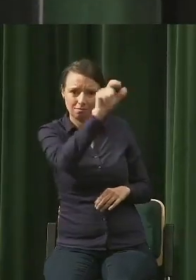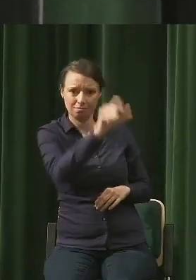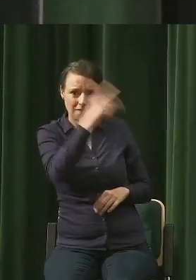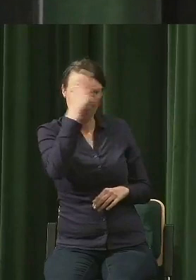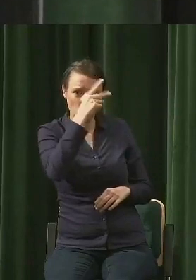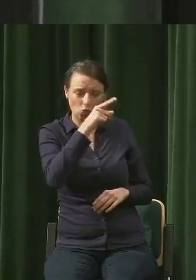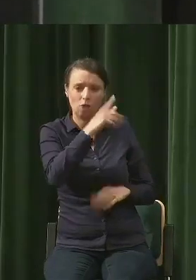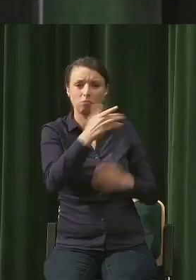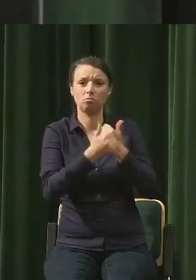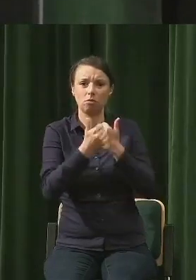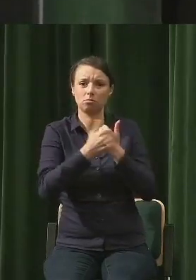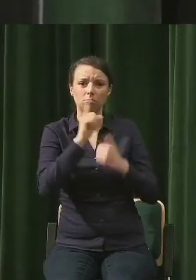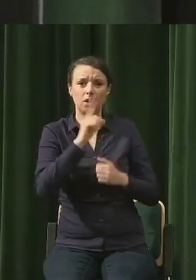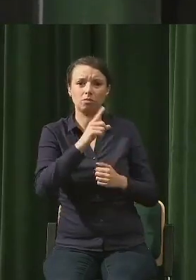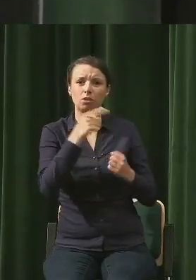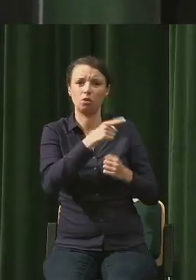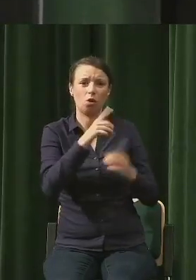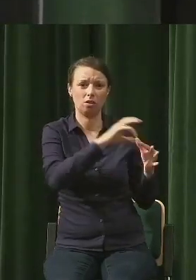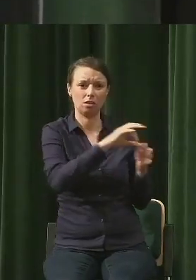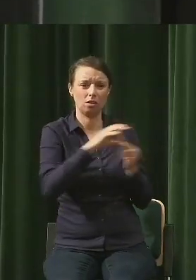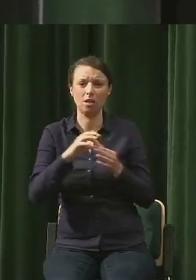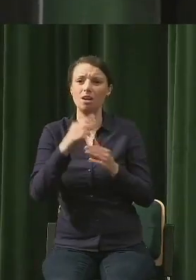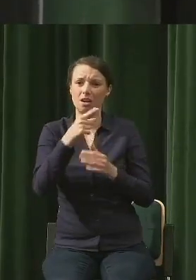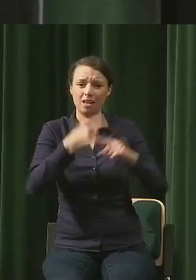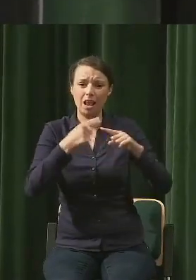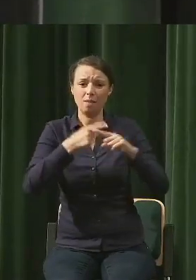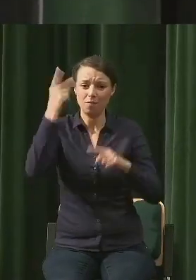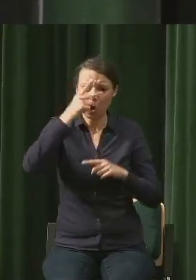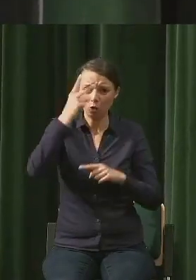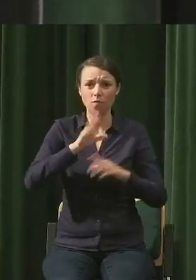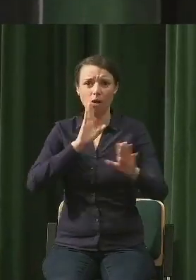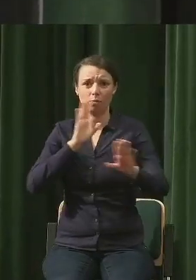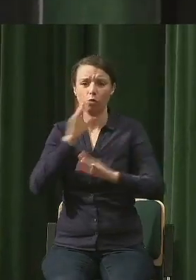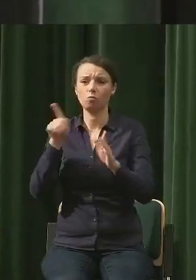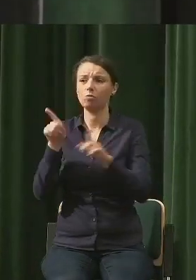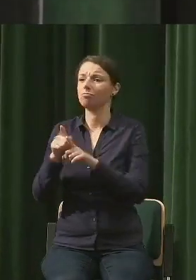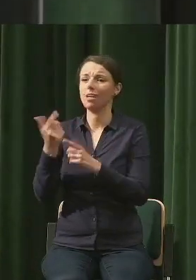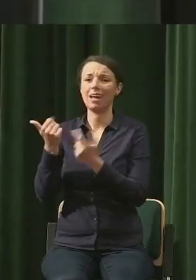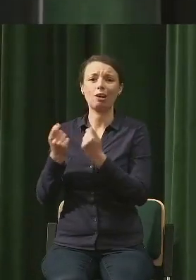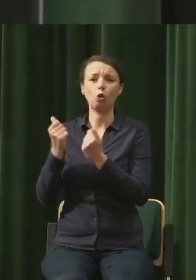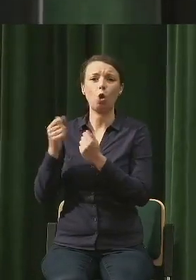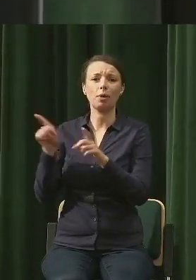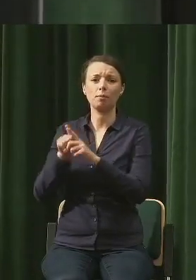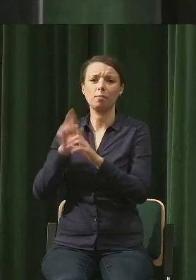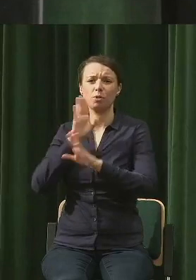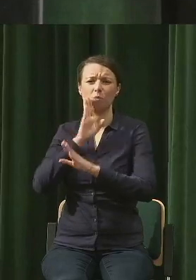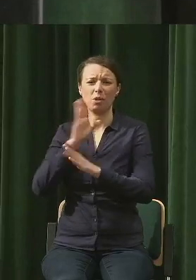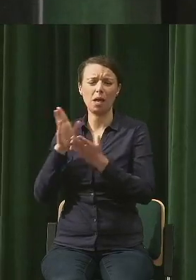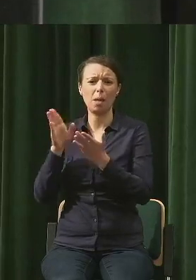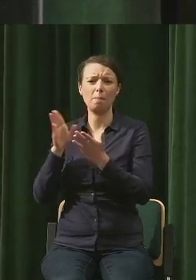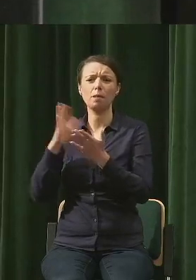zwróćcie Państwo uwagę, że ekonomia właśnie tak jak z tymi myszami nie powstała